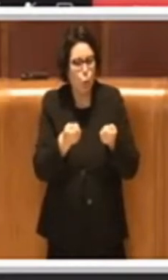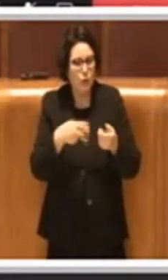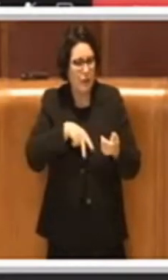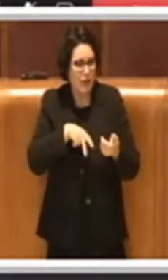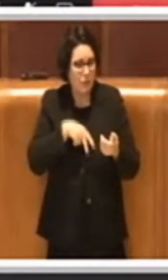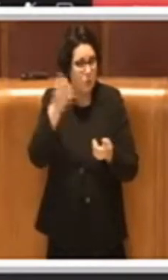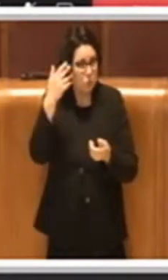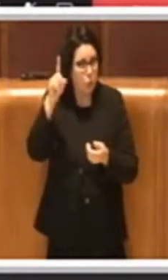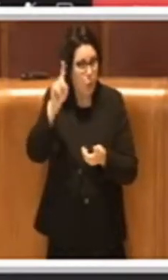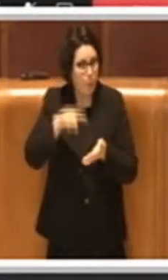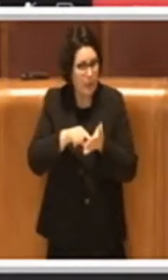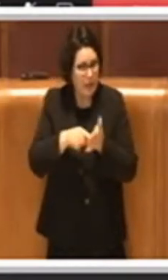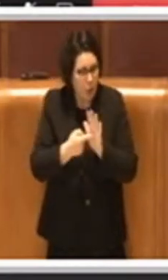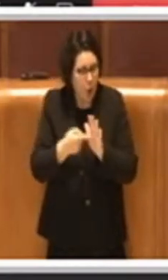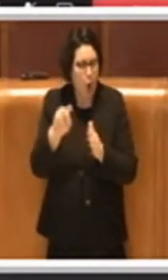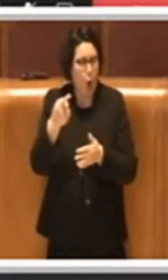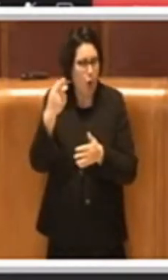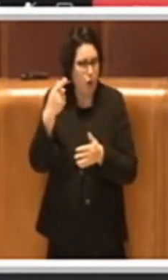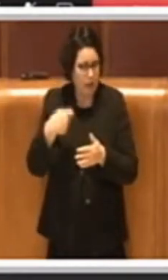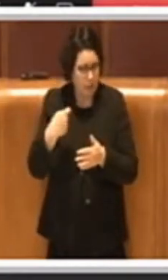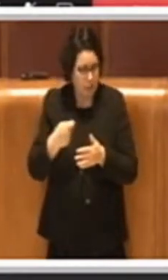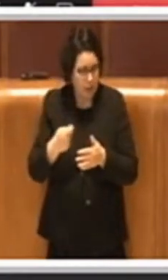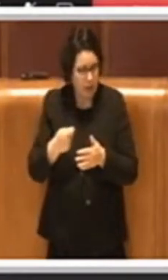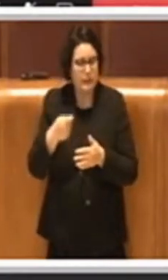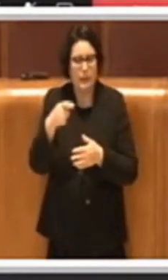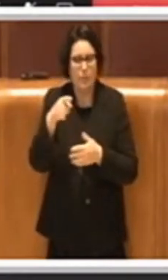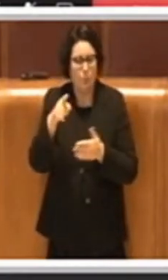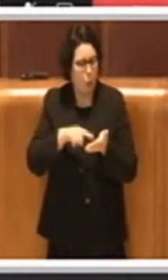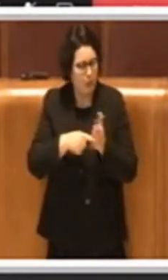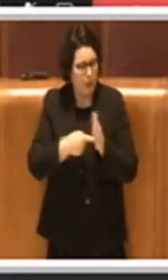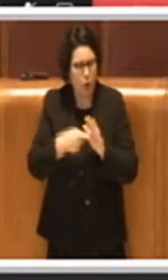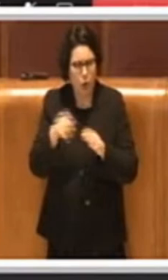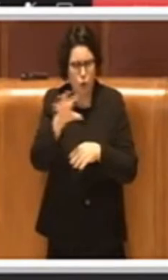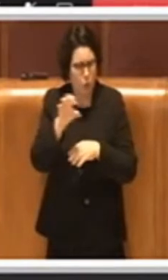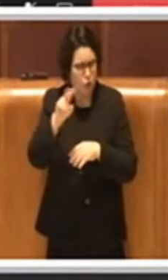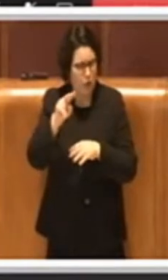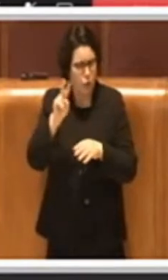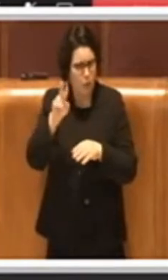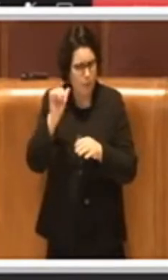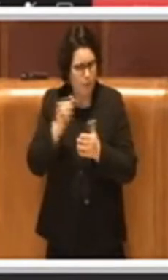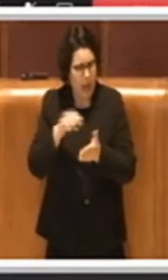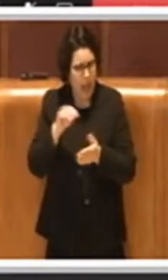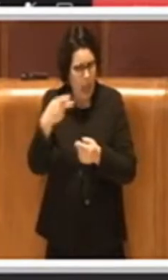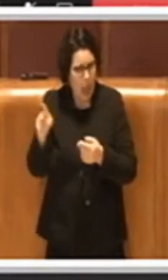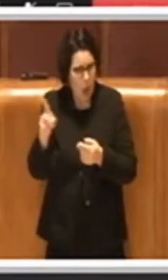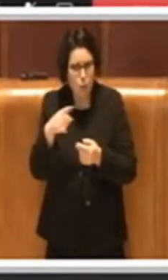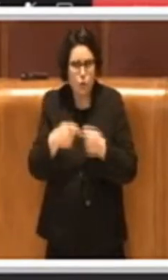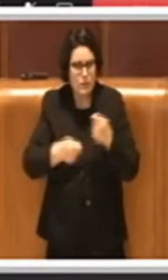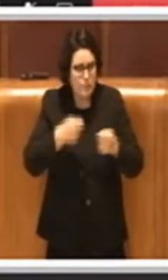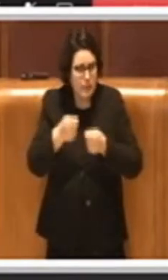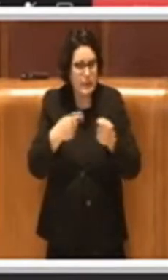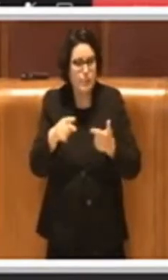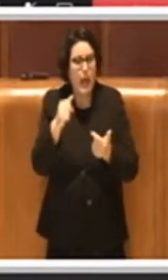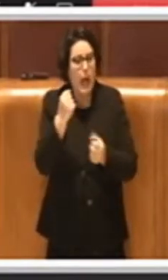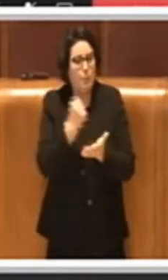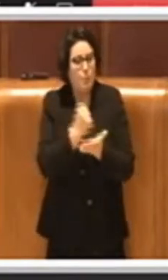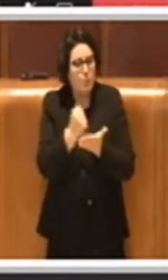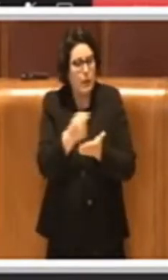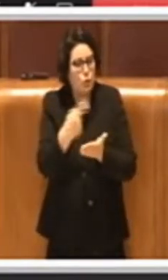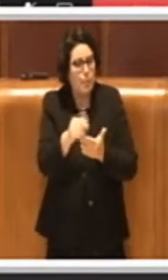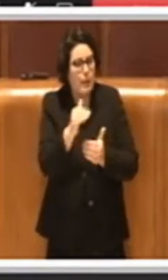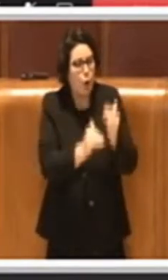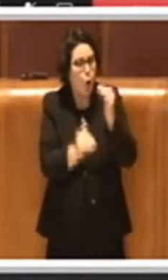.350.000 euro in una villa storica, quella appunto Villa Borghese, senza un permesso di costruire, appunto